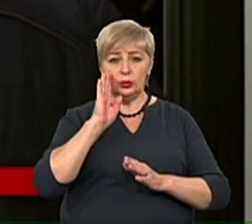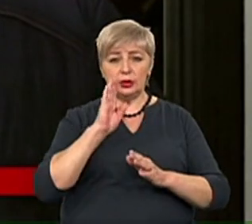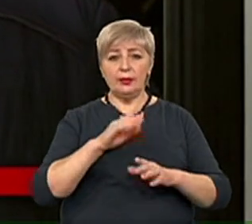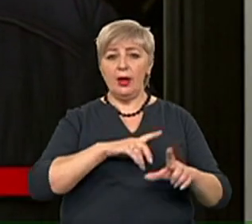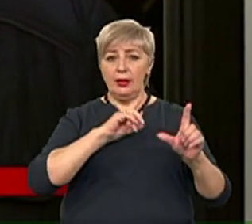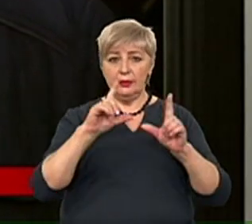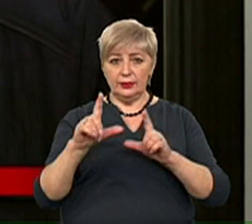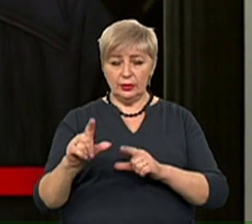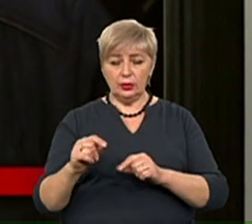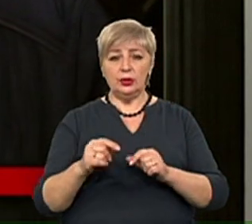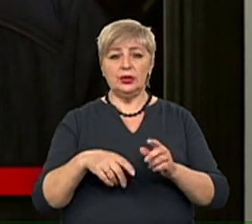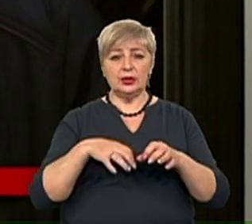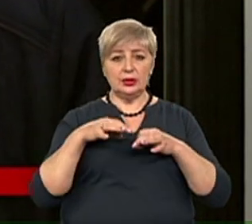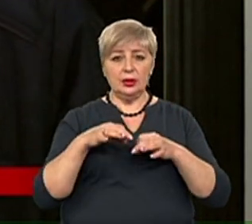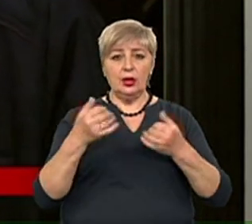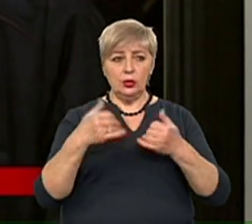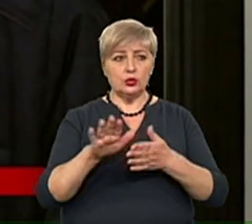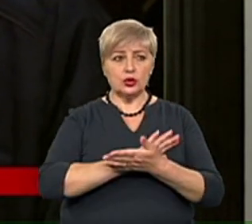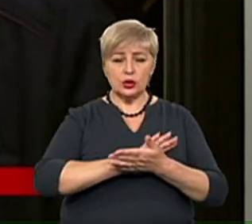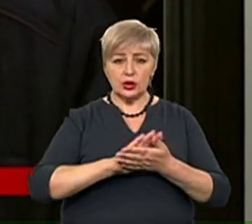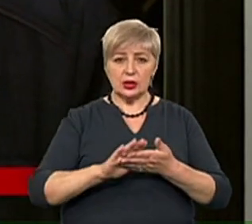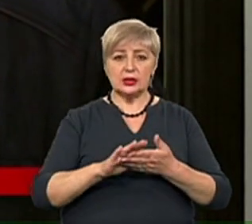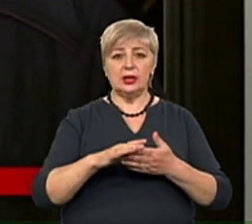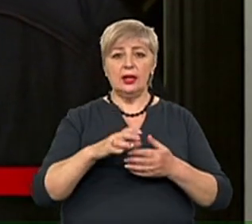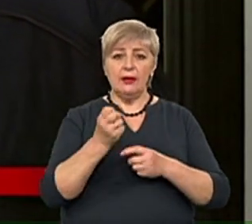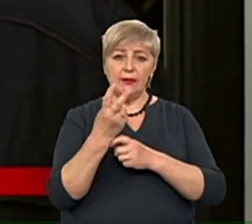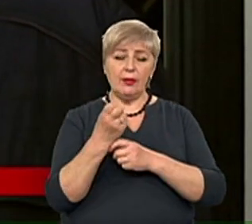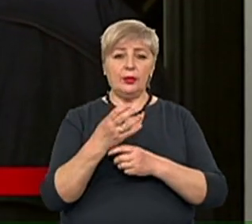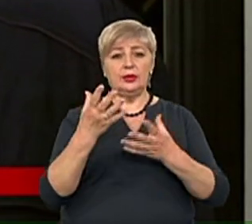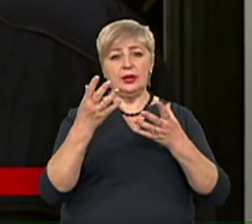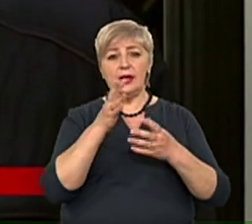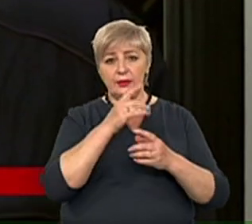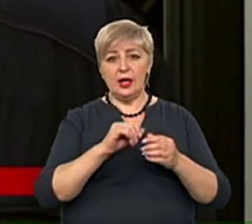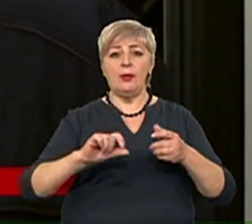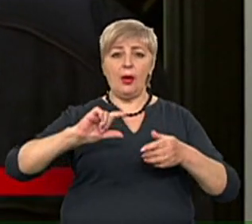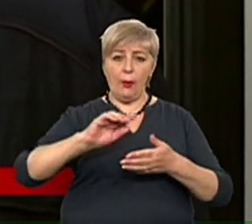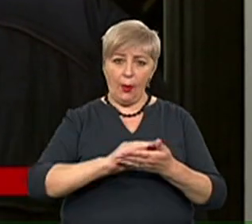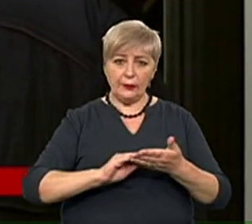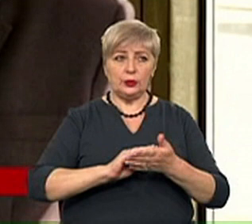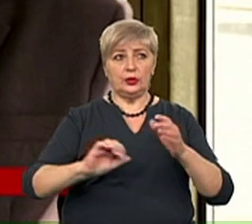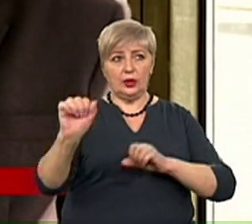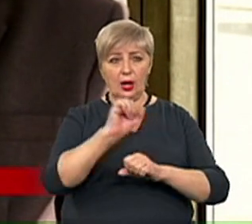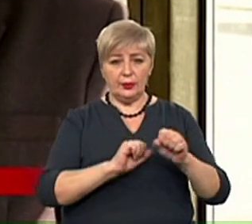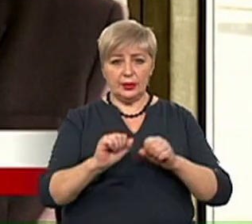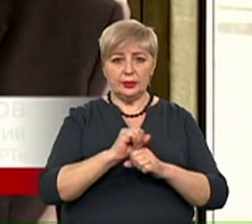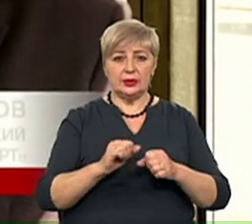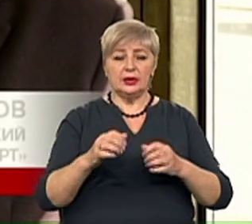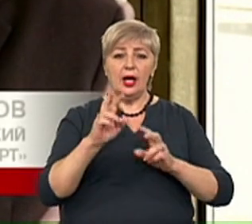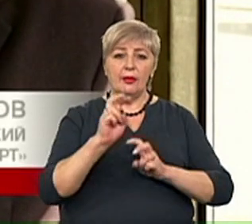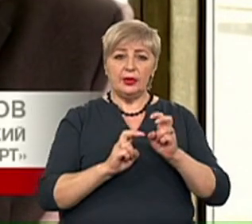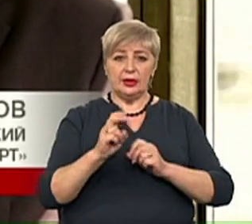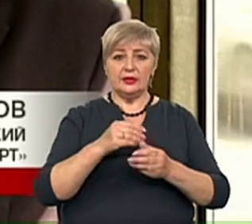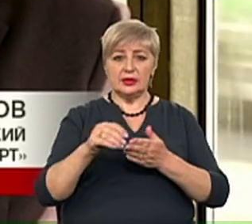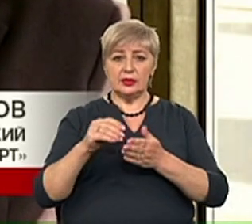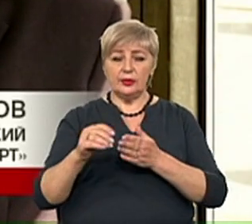виходить подвижной сустав, вже оброблений, і в обедне время повторно йому проводиться обробка. Предприємство закупає